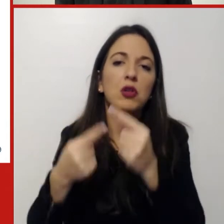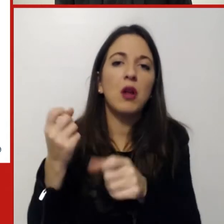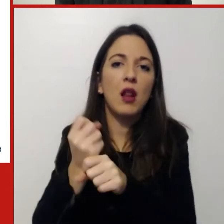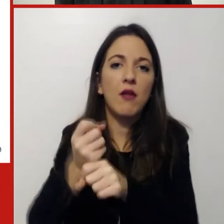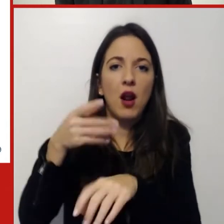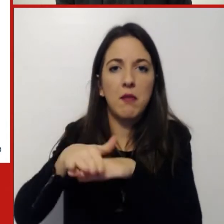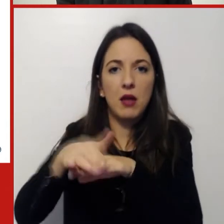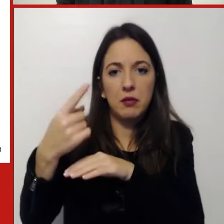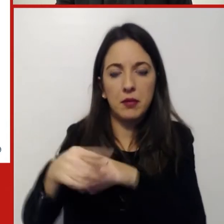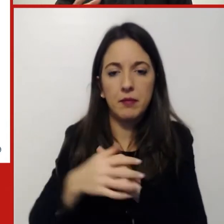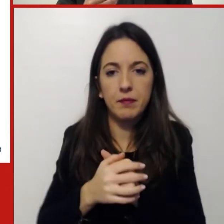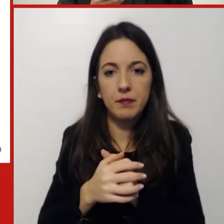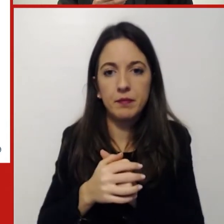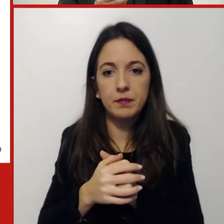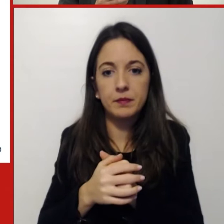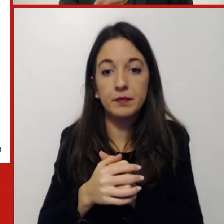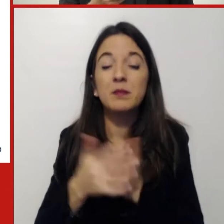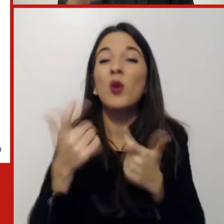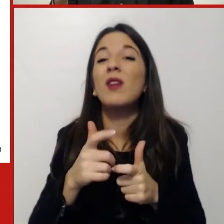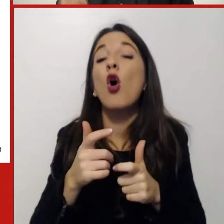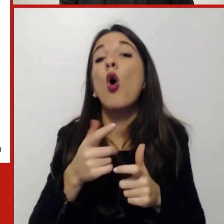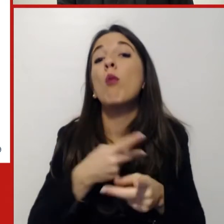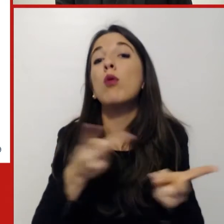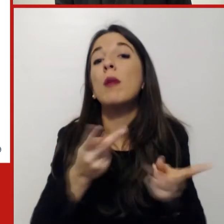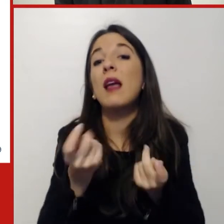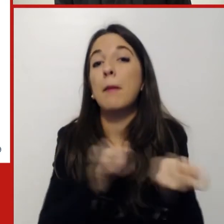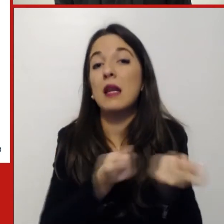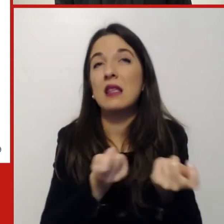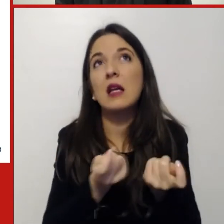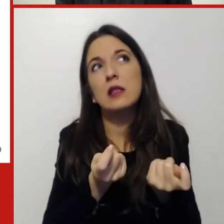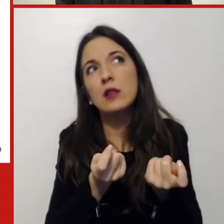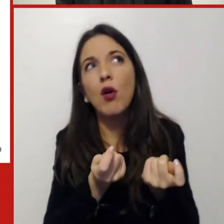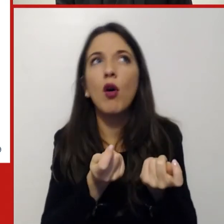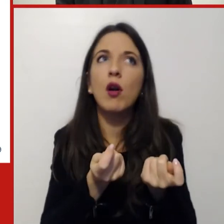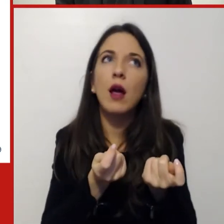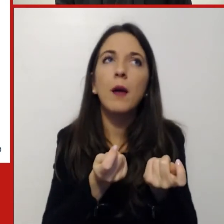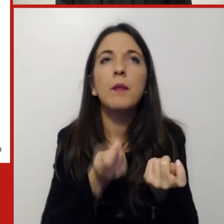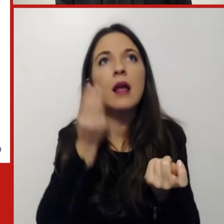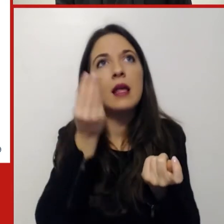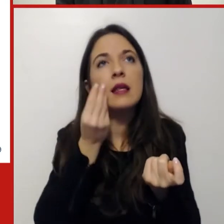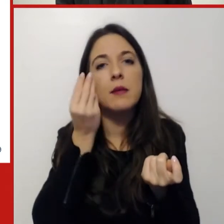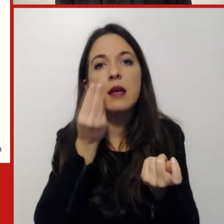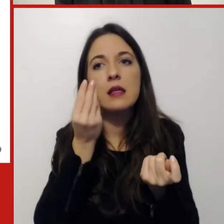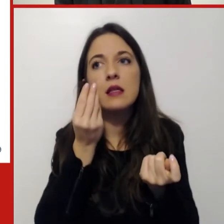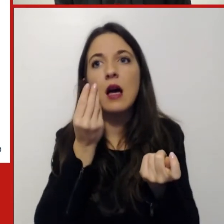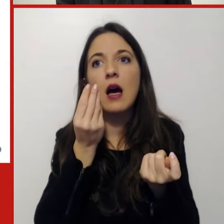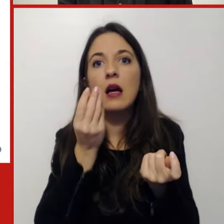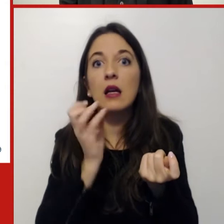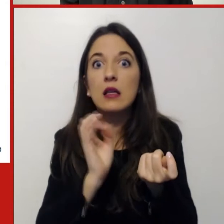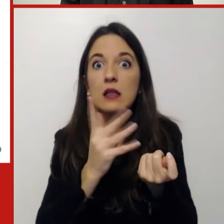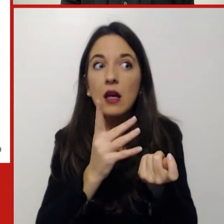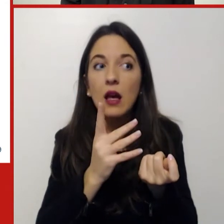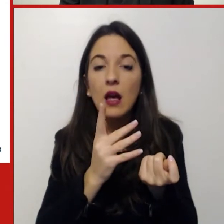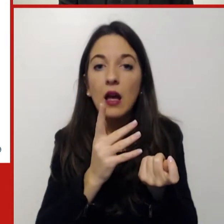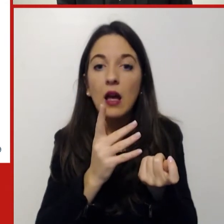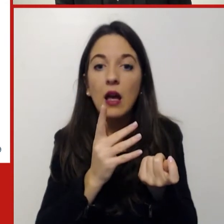amministrazione, si ritiene che un po' si vada ulteriormente a smorzare questo